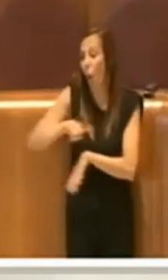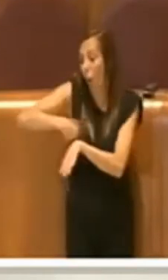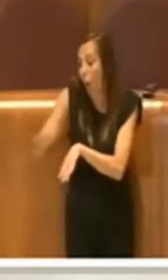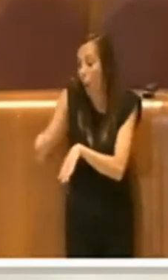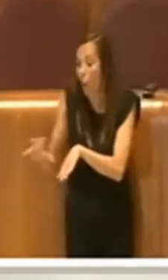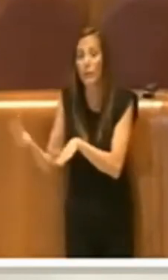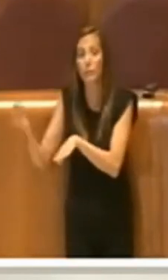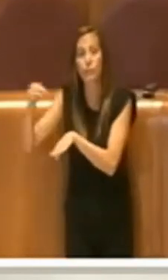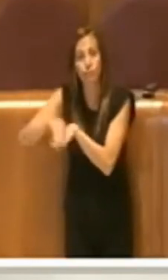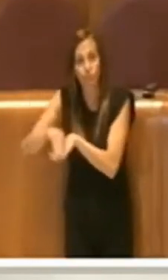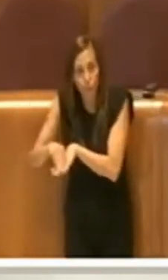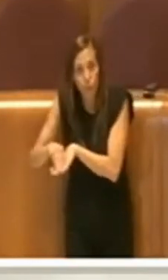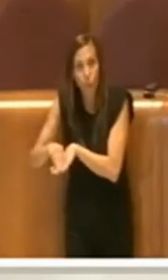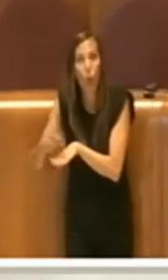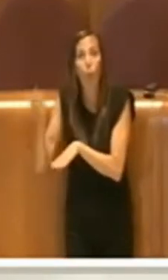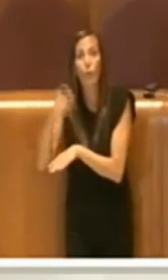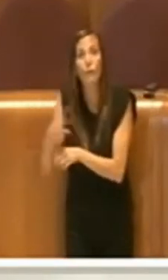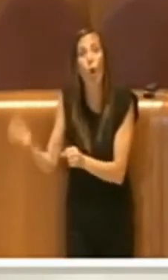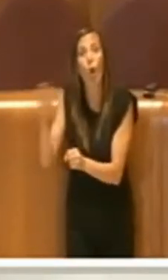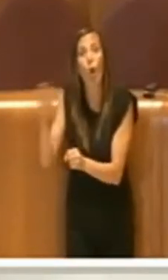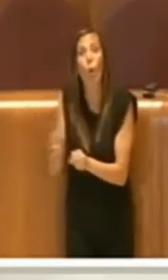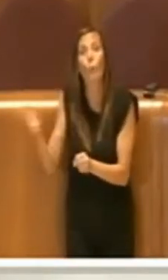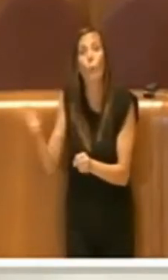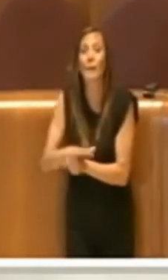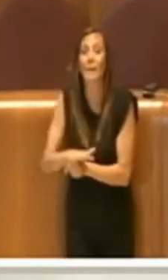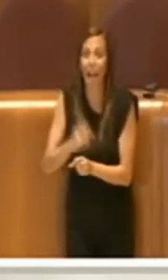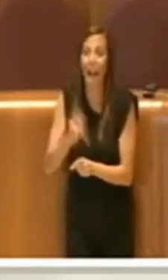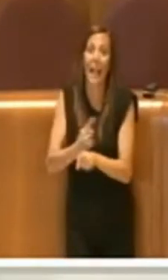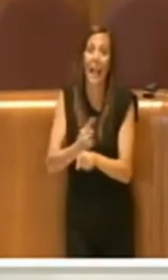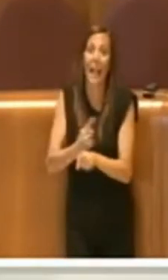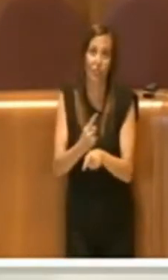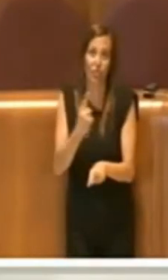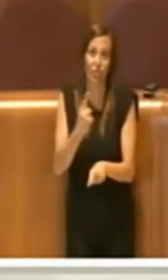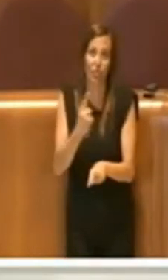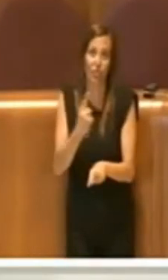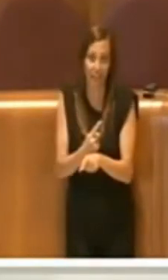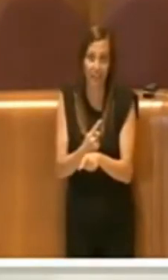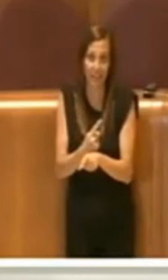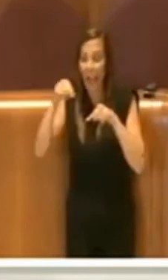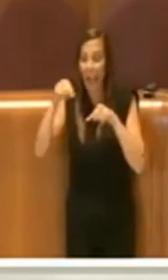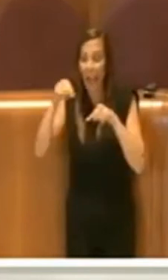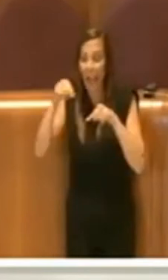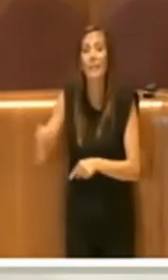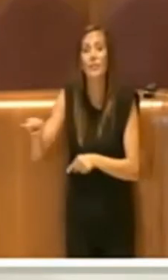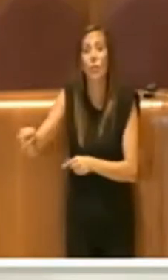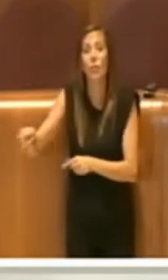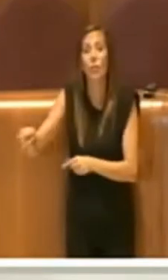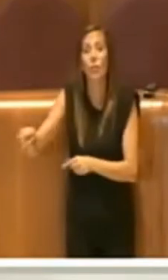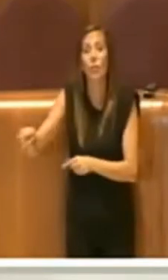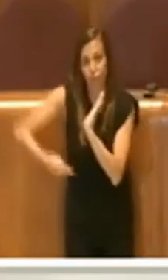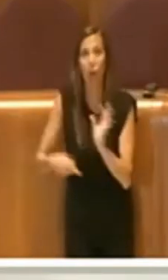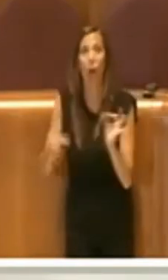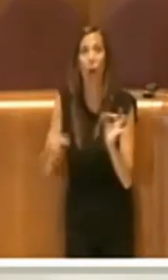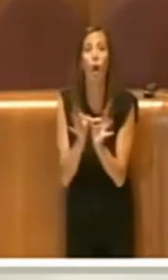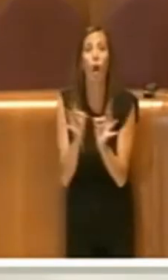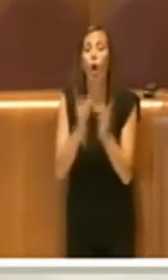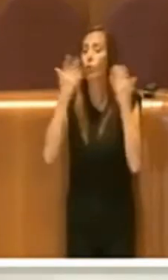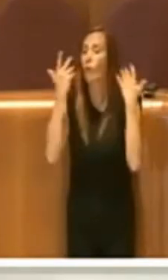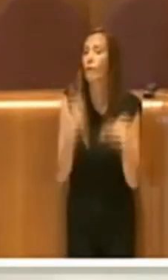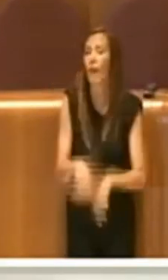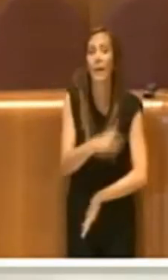coprire anche ulteriori esigenze e adesso è sancito anche in un accordo